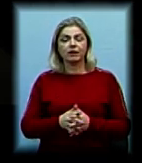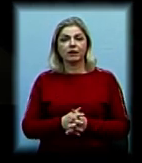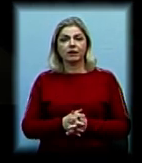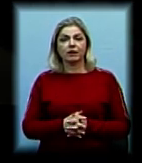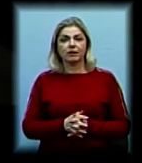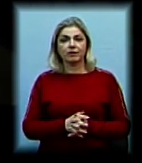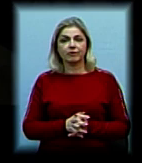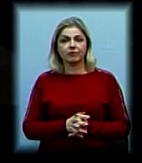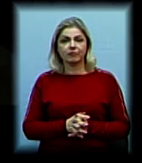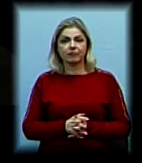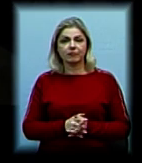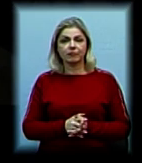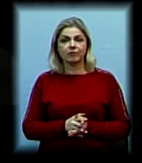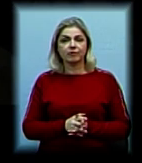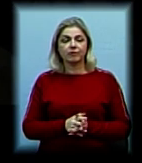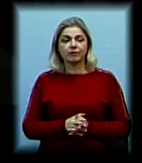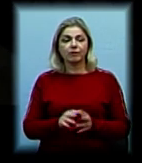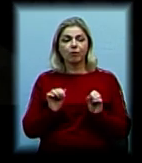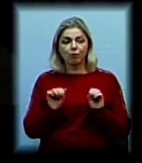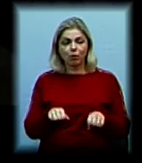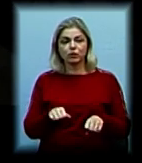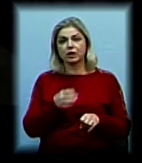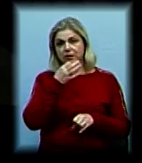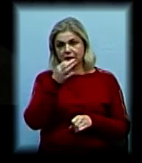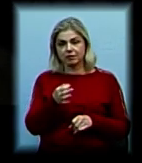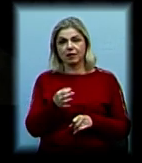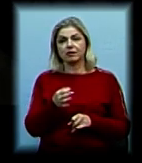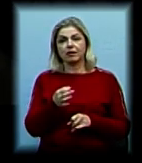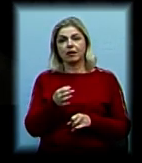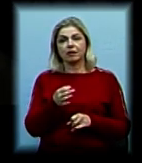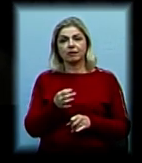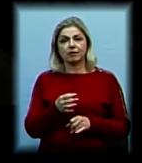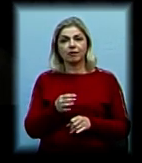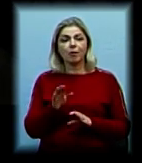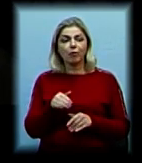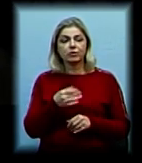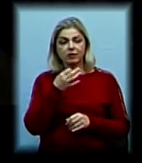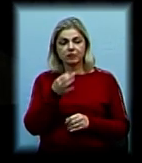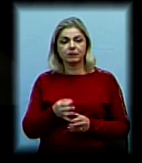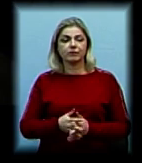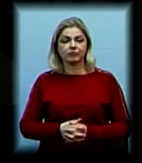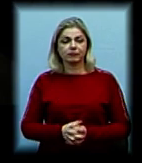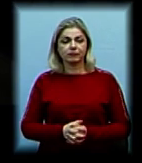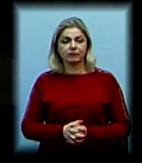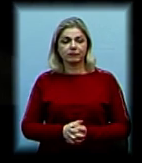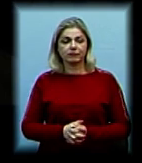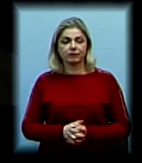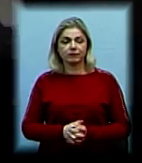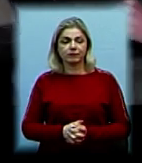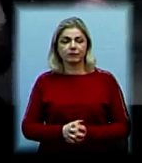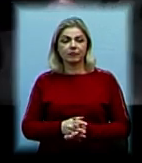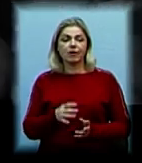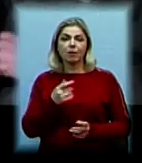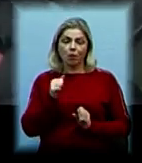себе, так як я там був, можу сказати, на тверду четверку, даже з плюсом. Так що не стидно за себе, за своїх хлопців.